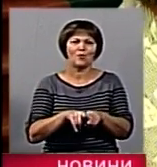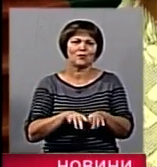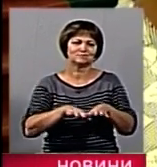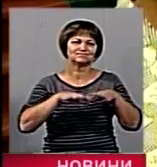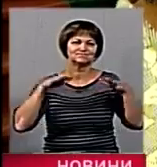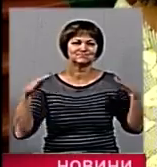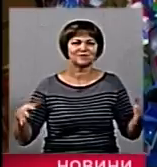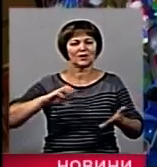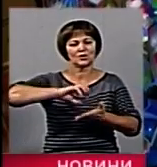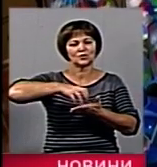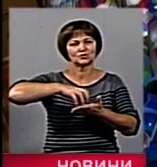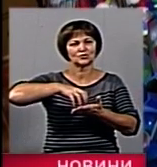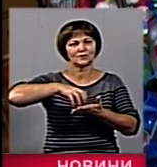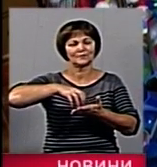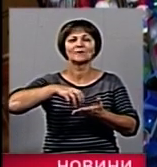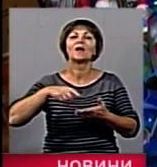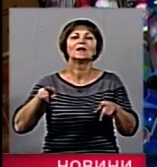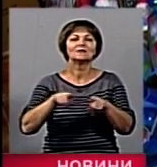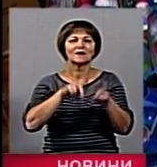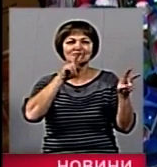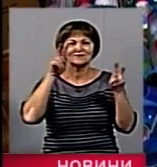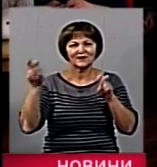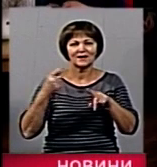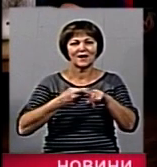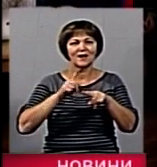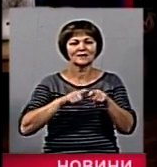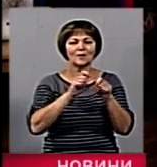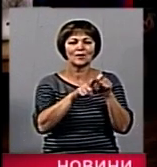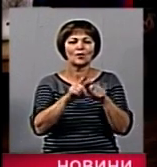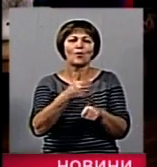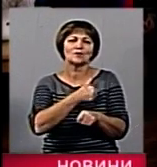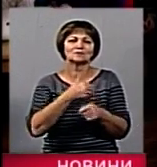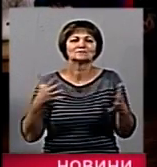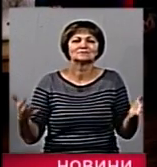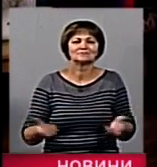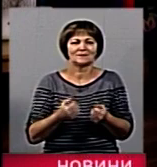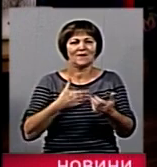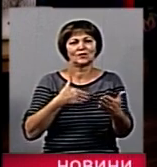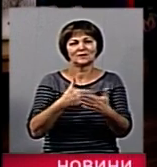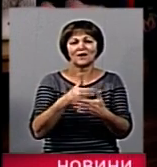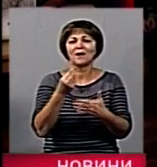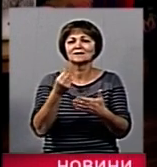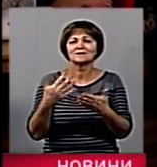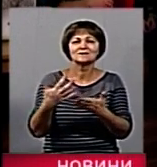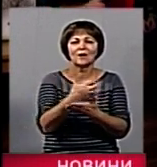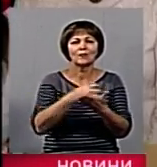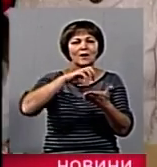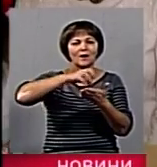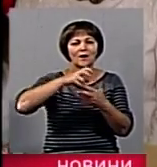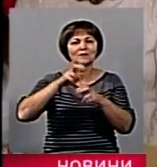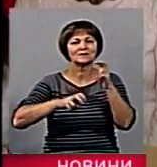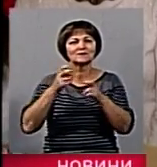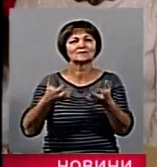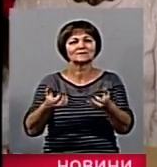кількість кришечок. Так звану дитячу благодійність ухоче підтримують волонтери і розповідають, що зібрані кришечки підприємства